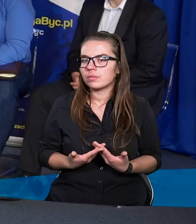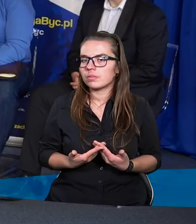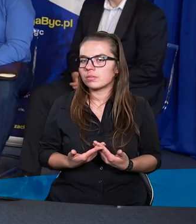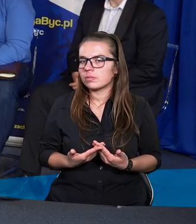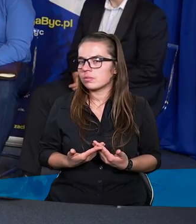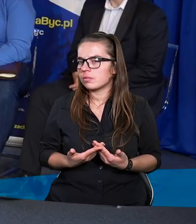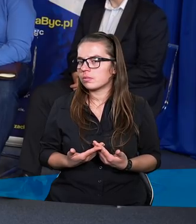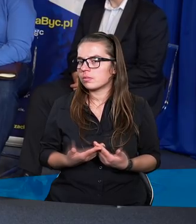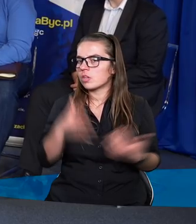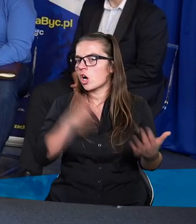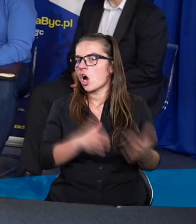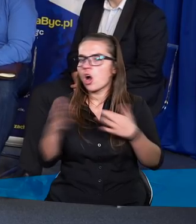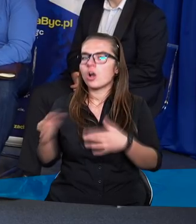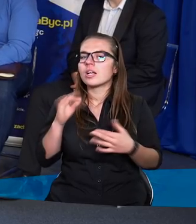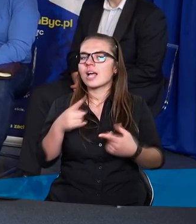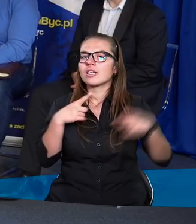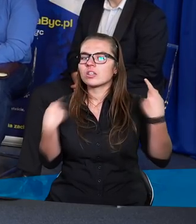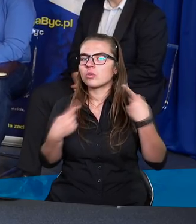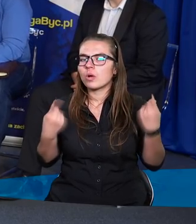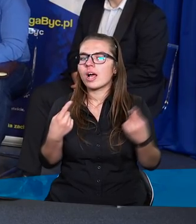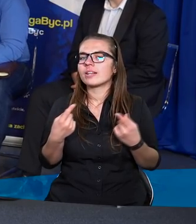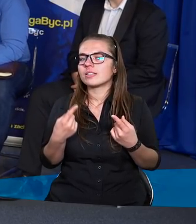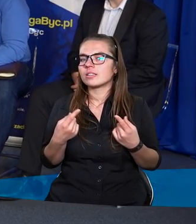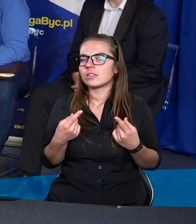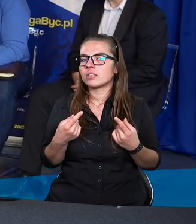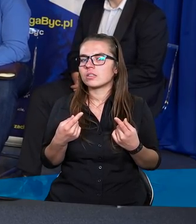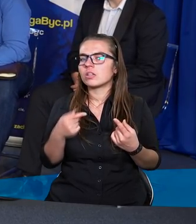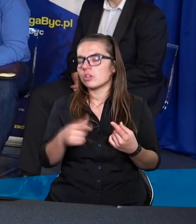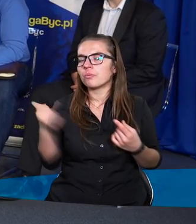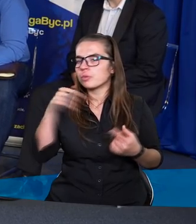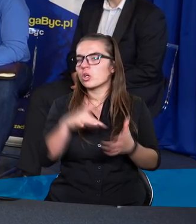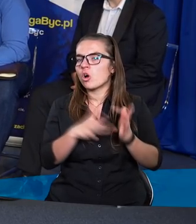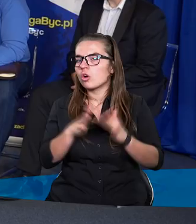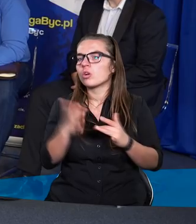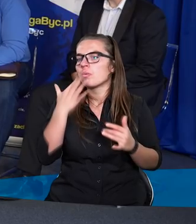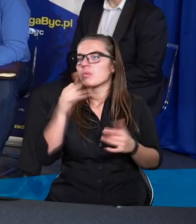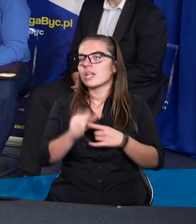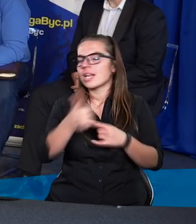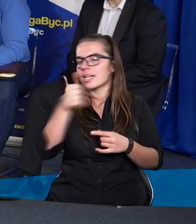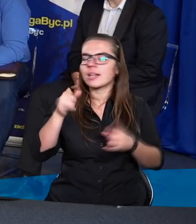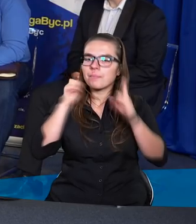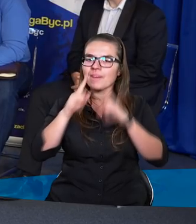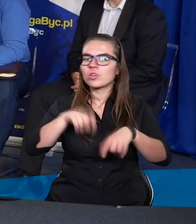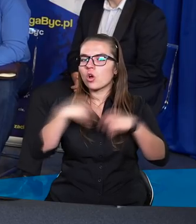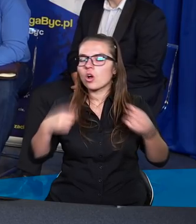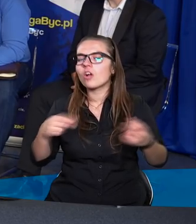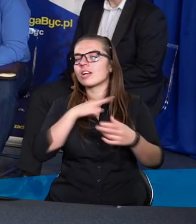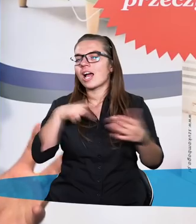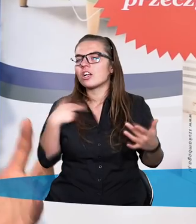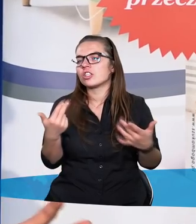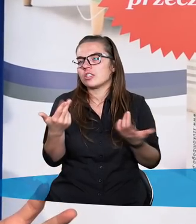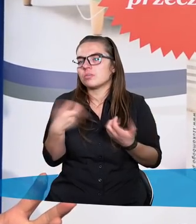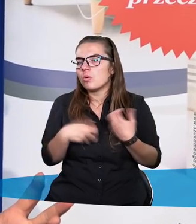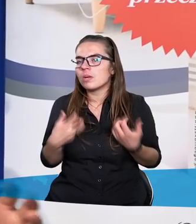Dlatego w kolejnej takiej sytuacji, gdzie świat był w trudnym punkcie, przychodzi Chrystus, który jest jedynym prawdziwym rozwiązaniem na zło,